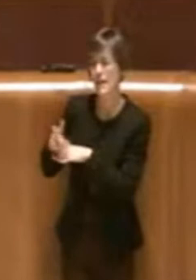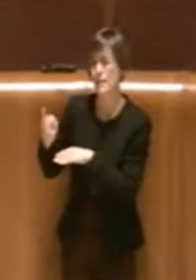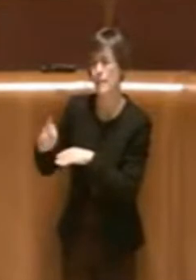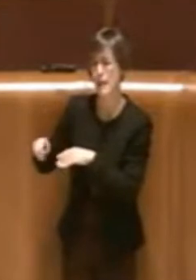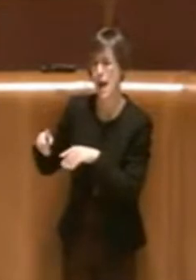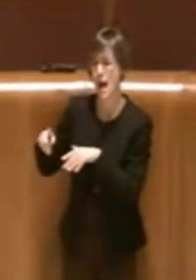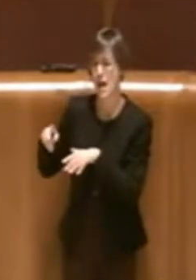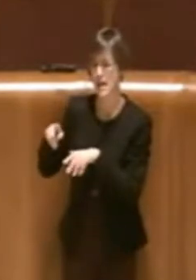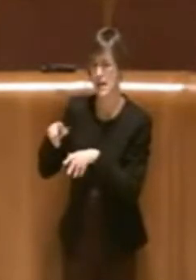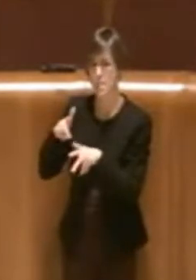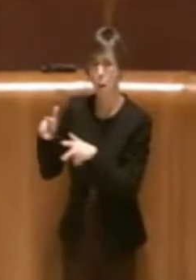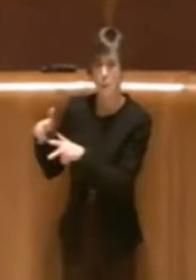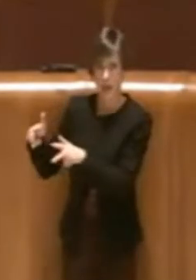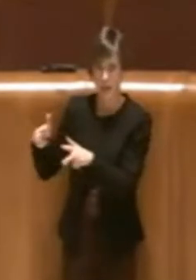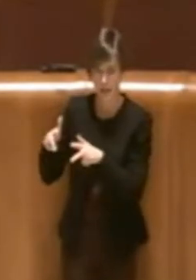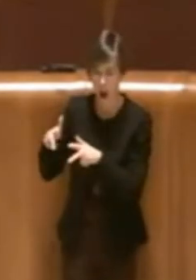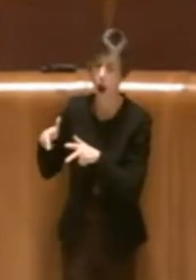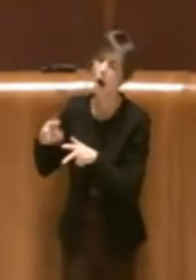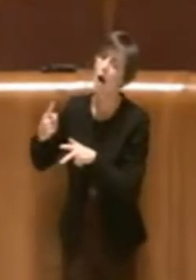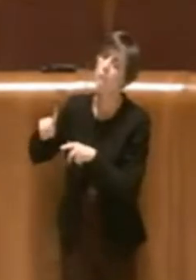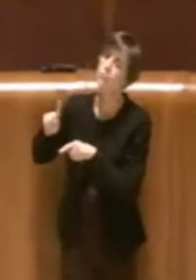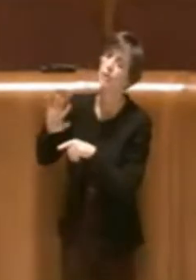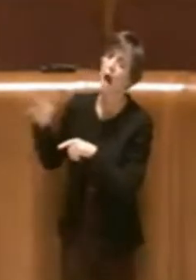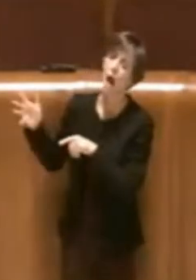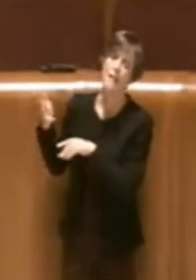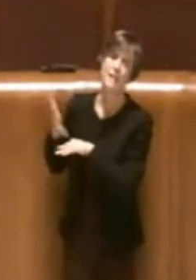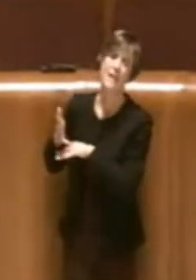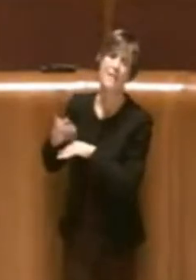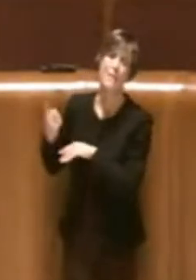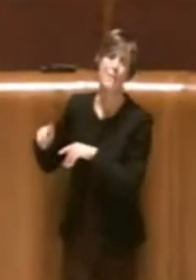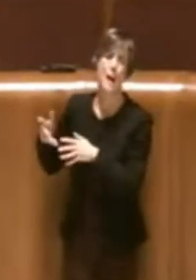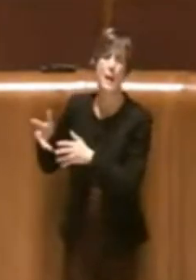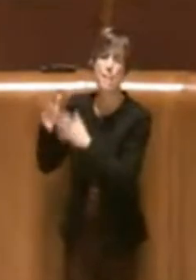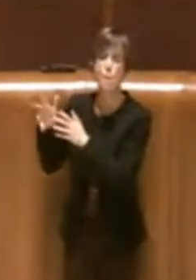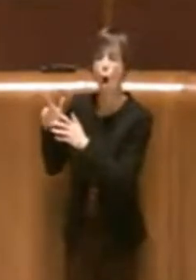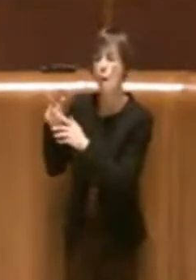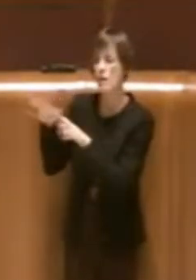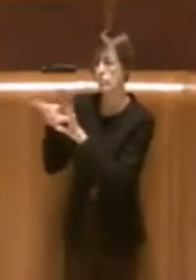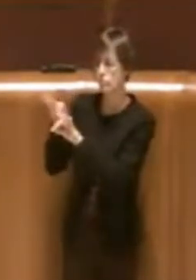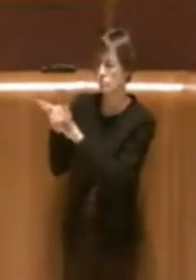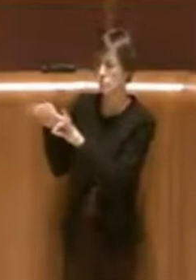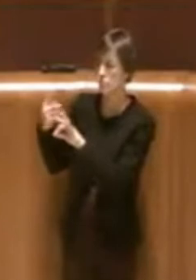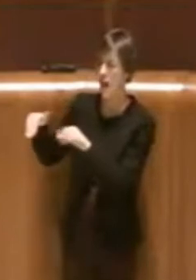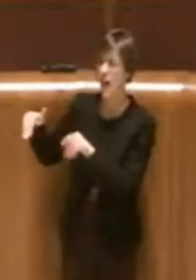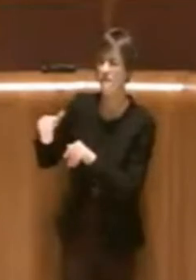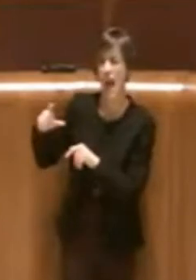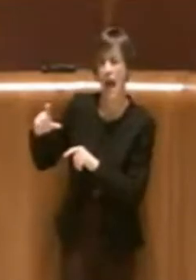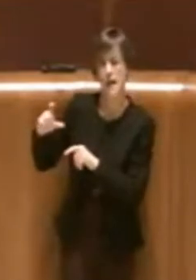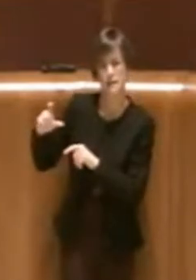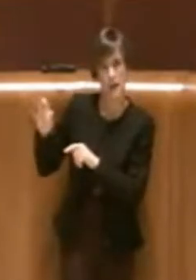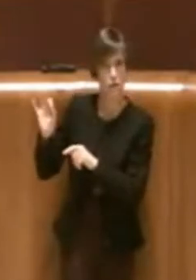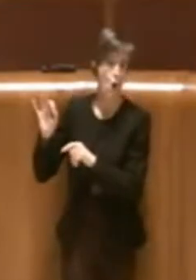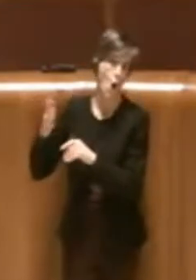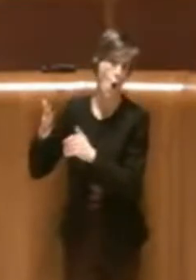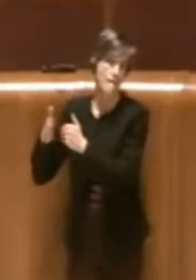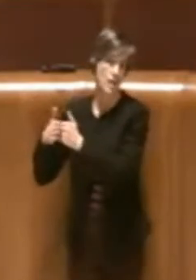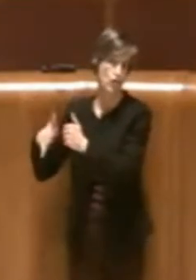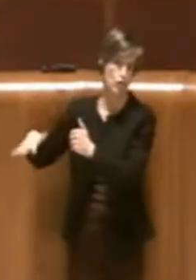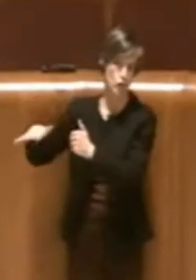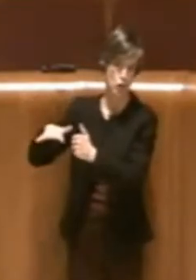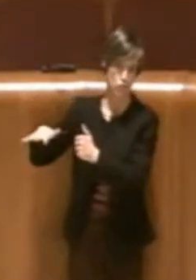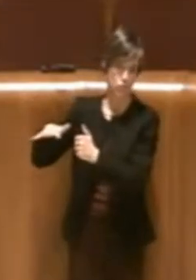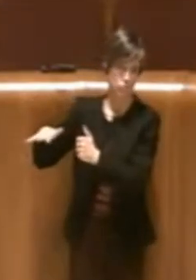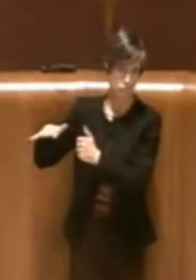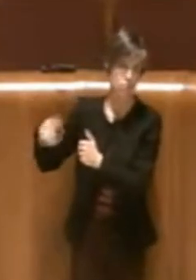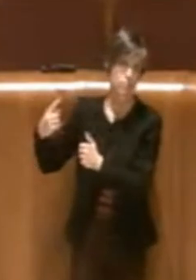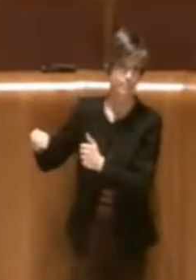possibilità quindi di ulteriori interventi sui mobili nell'area di Viale Castrense o comunque l'Imitrofa e per questo motivo